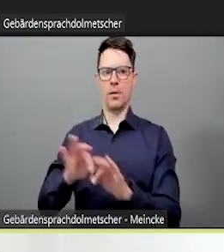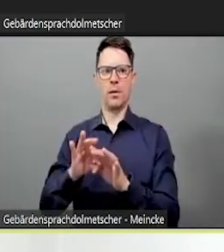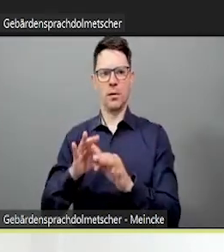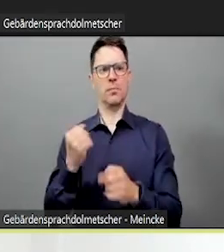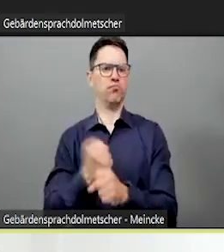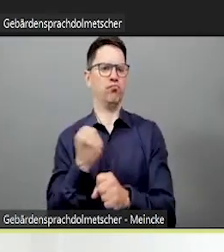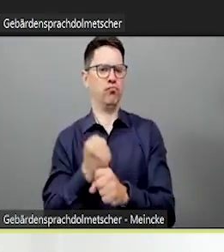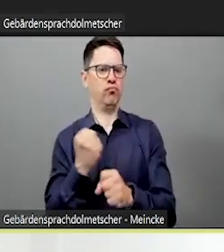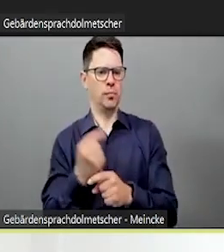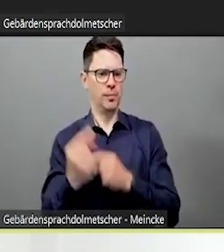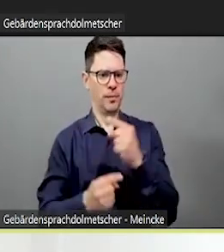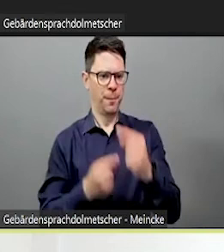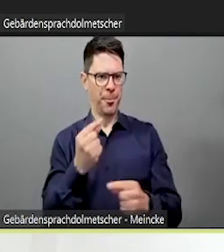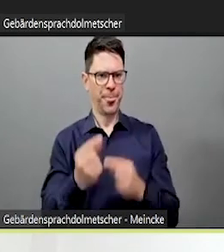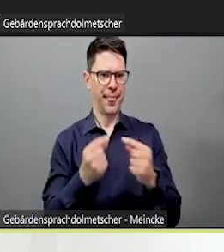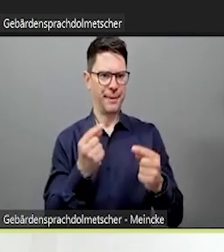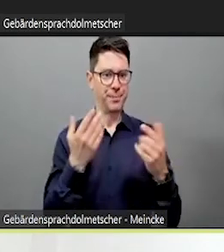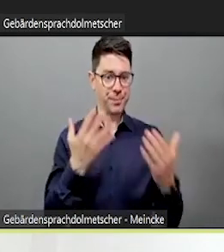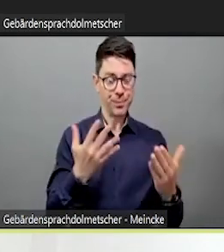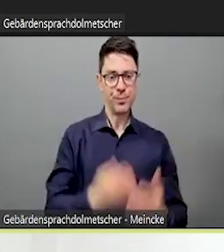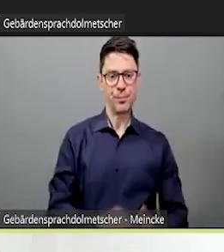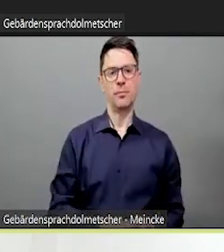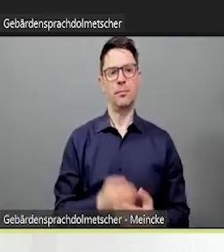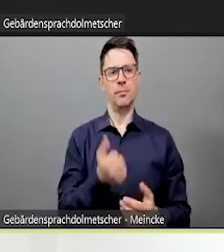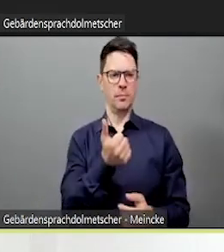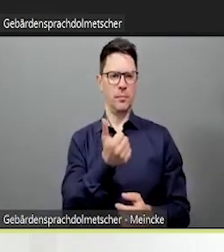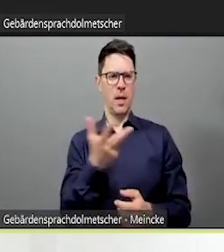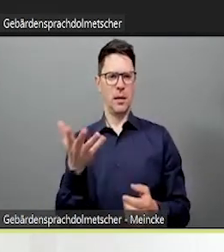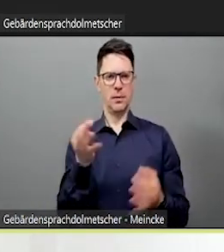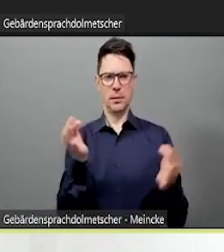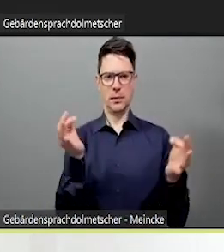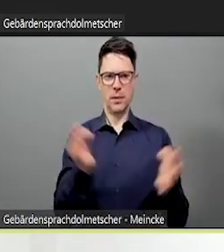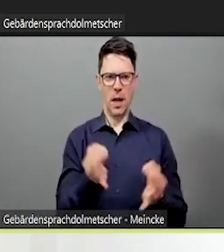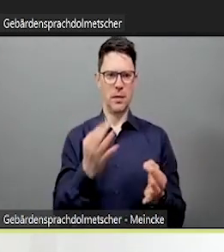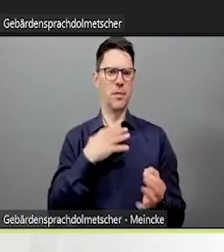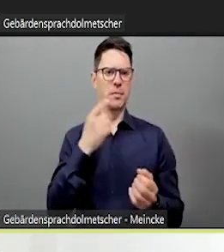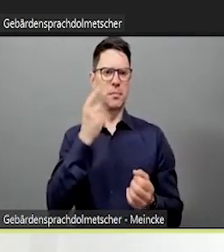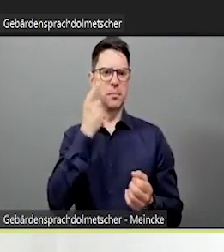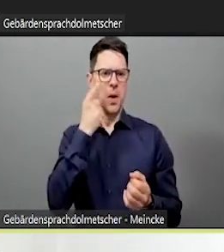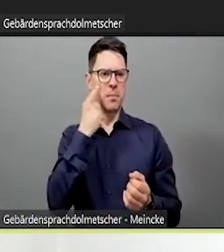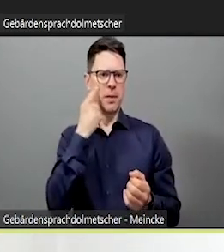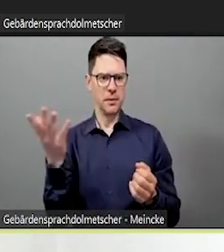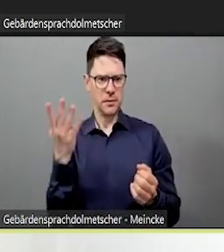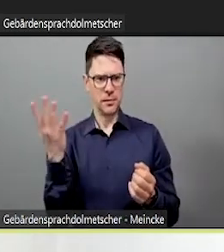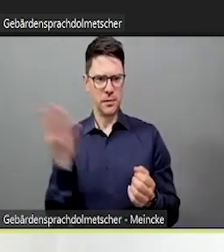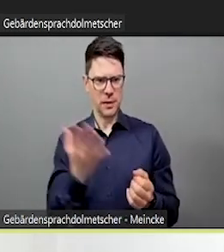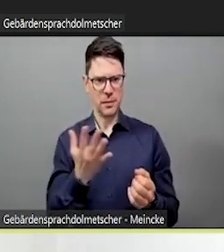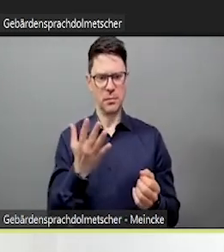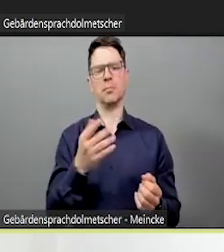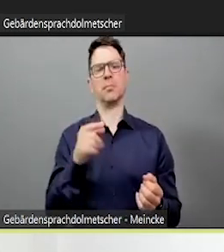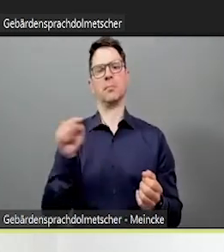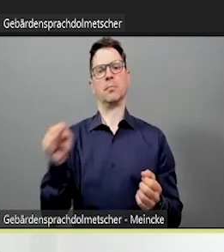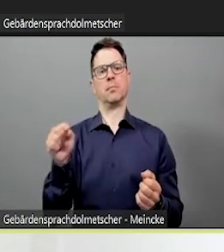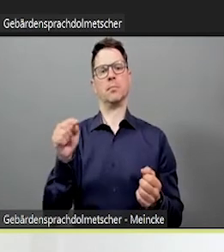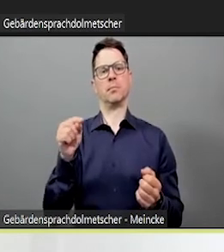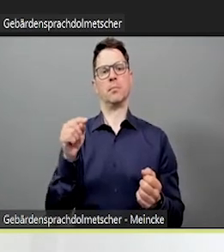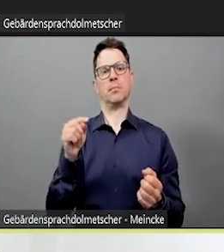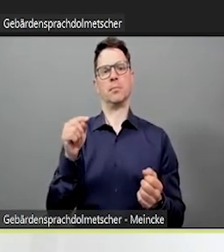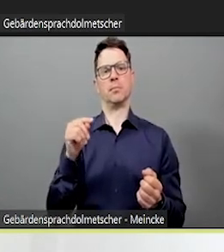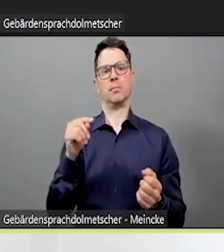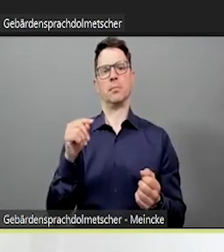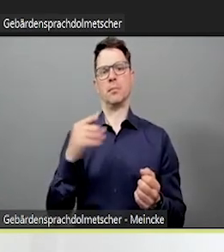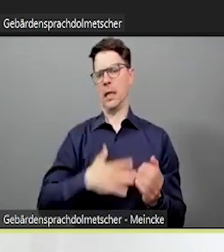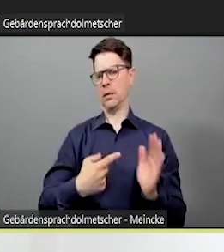Und ich lasse immer am Anfang eine Art Forens-Thread erstellen, wo man sich selber vorstellen soll. Das kann man auch ganz toll schon vor